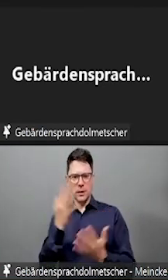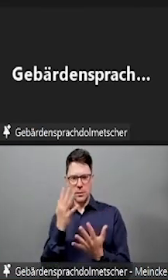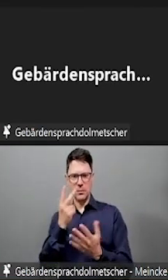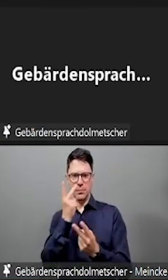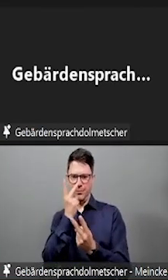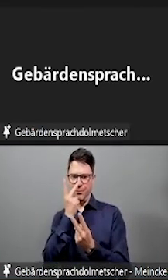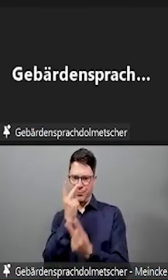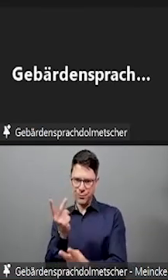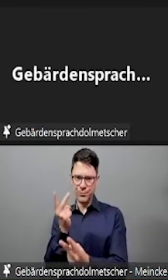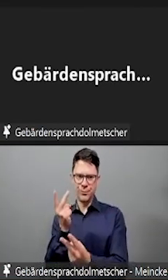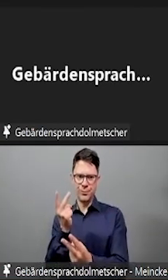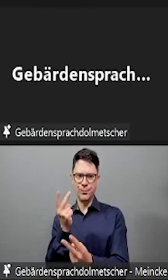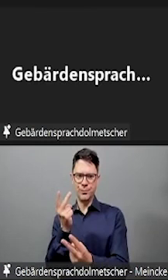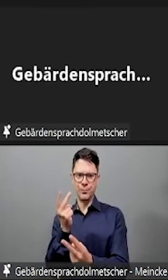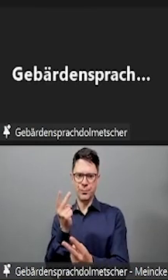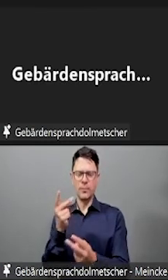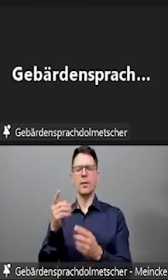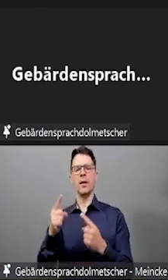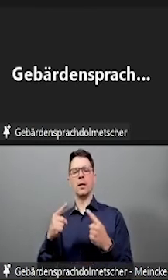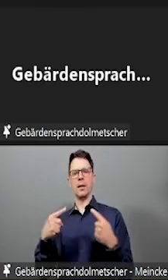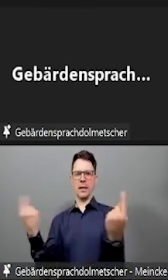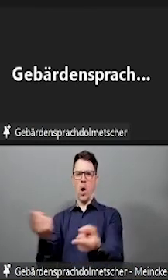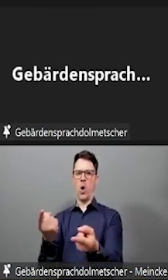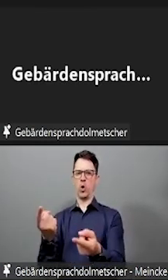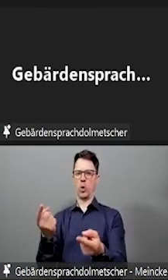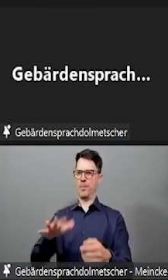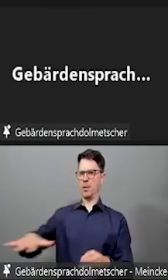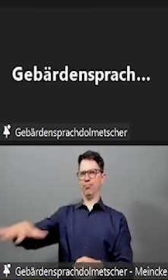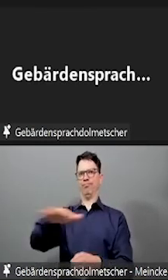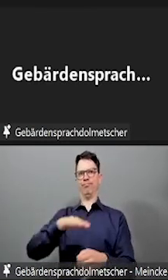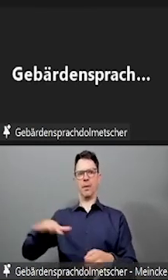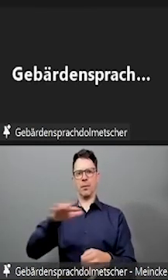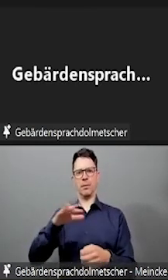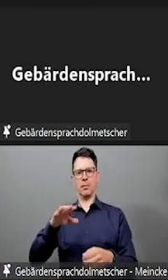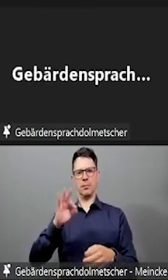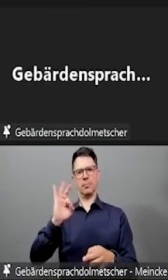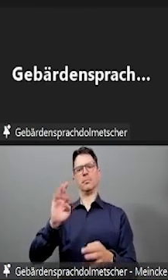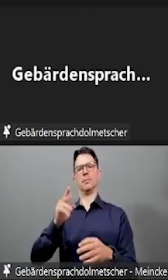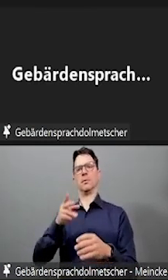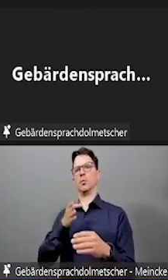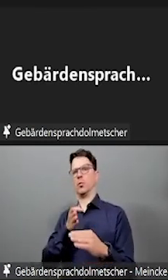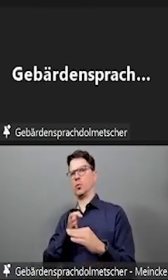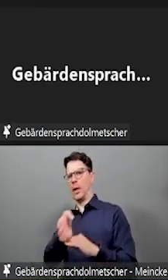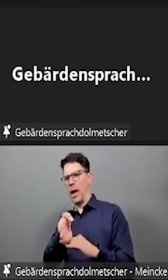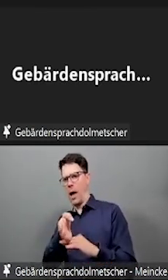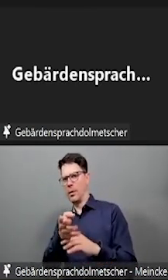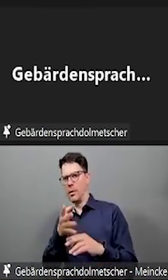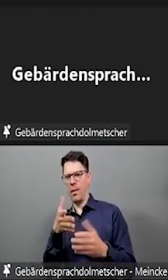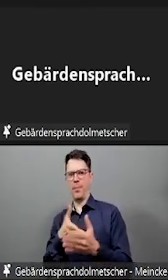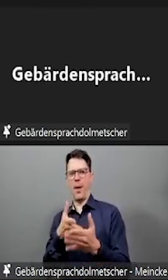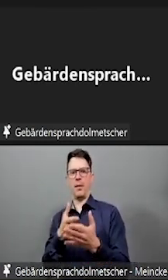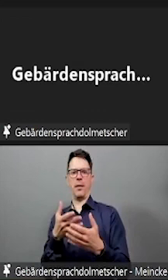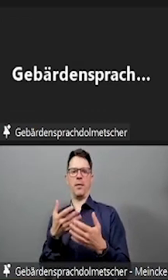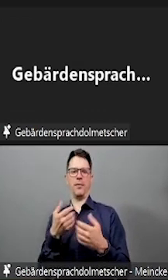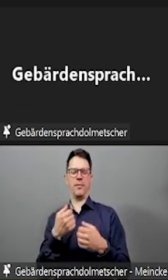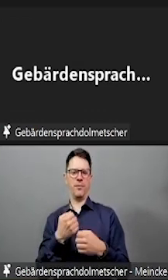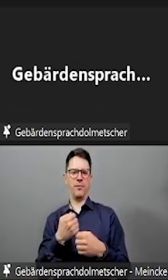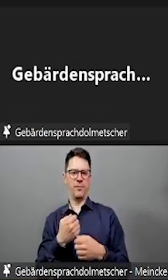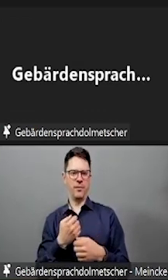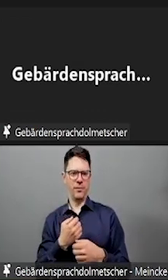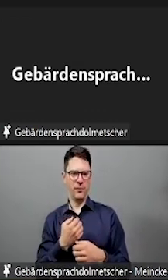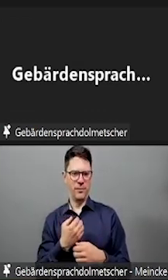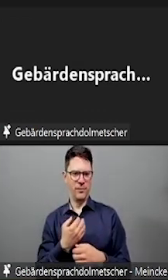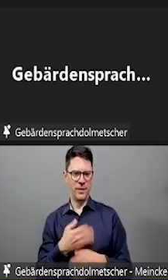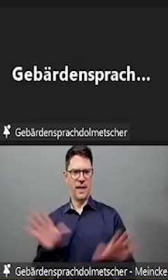die Ausstattung? Gibt es einige höhenverstellbare Tische, höhen- und neigungsverstellbare Stühle? Wie ist die Raumakustik?